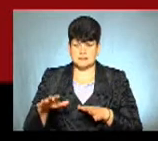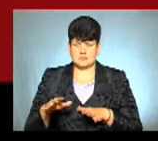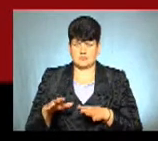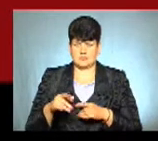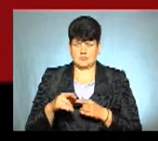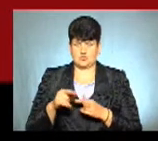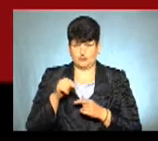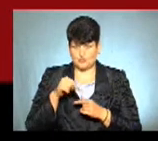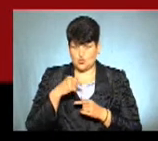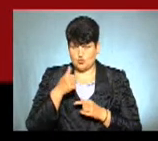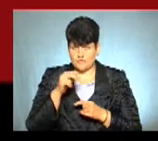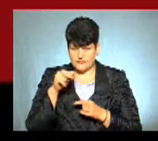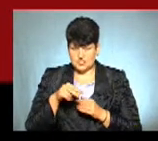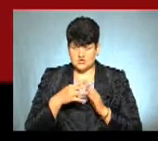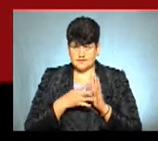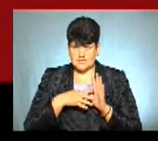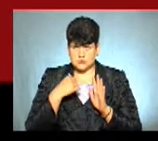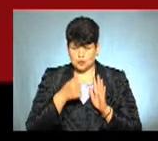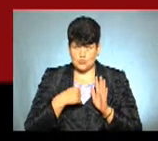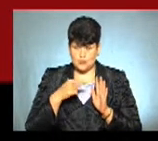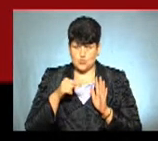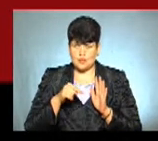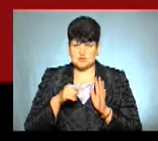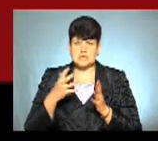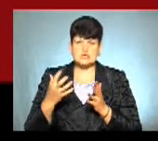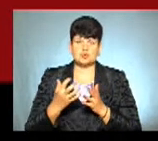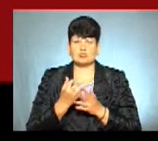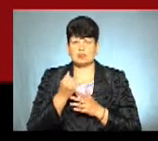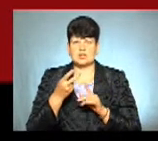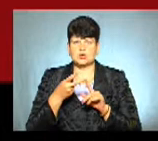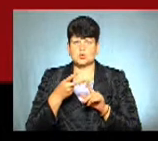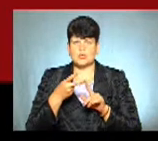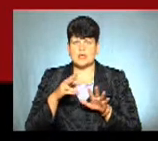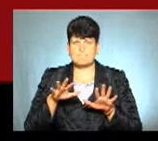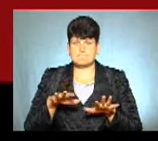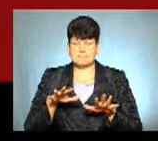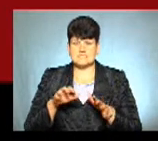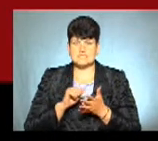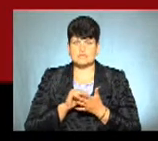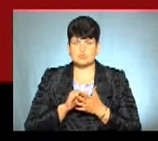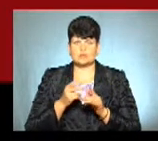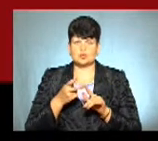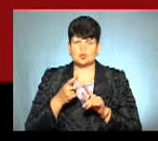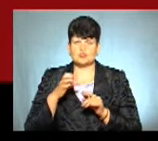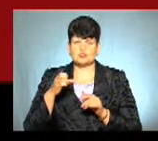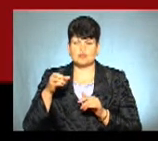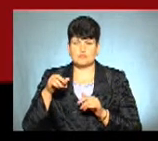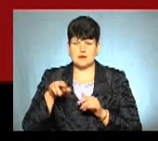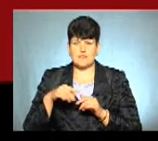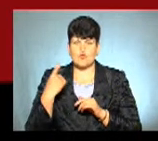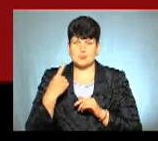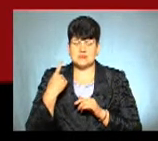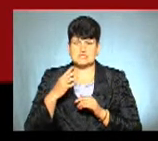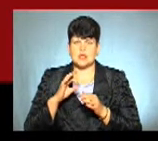у цьому році, в 2019 році, здобула друге місце, диплом другого ступеня в обласній